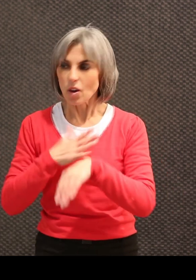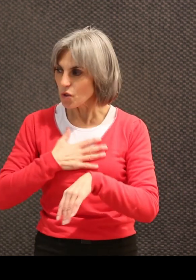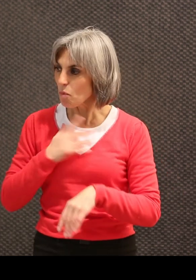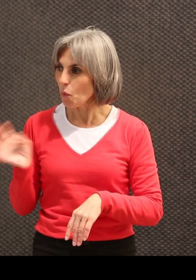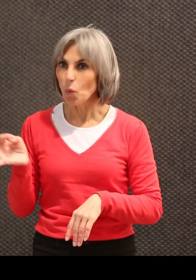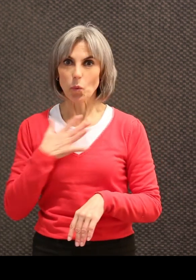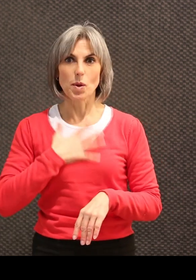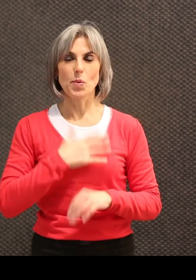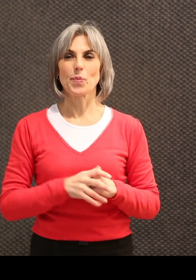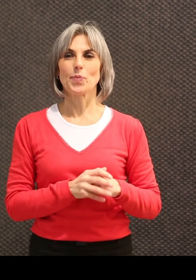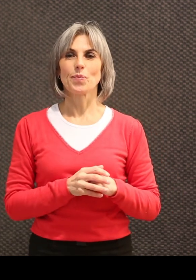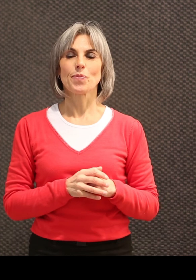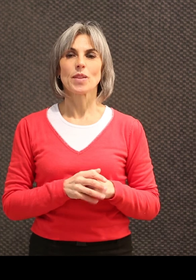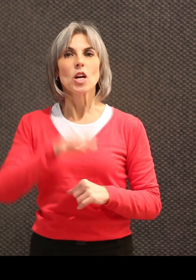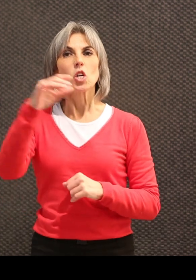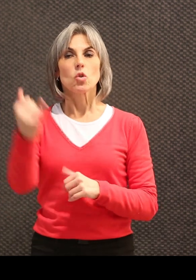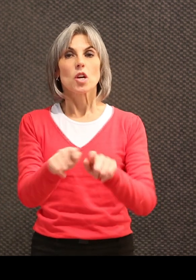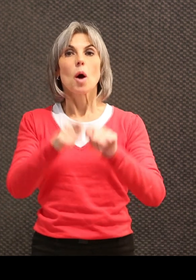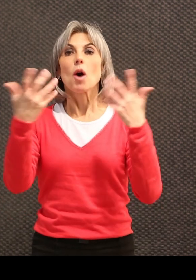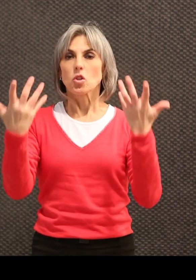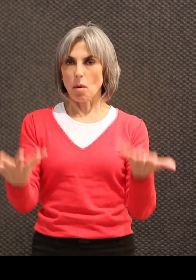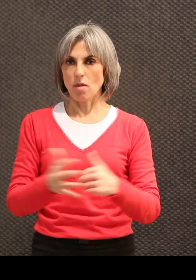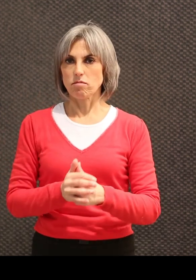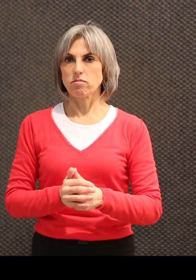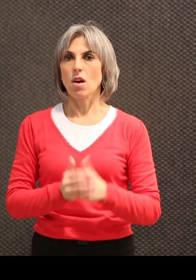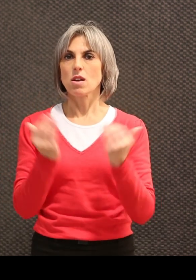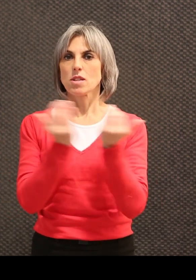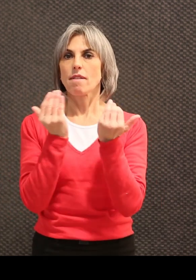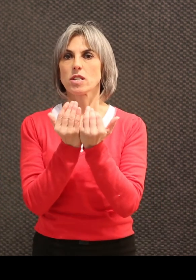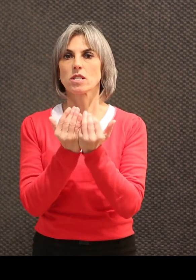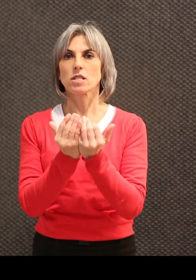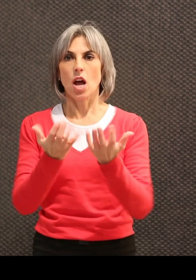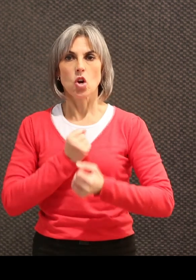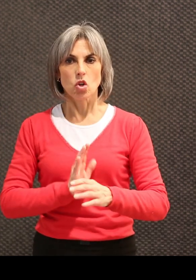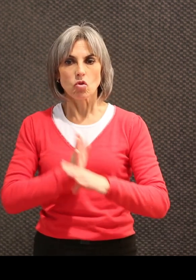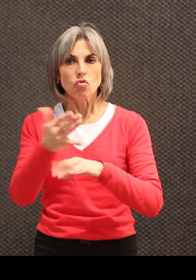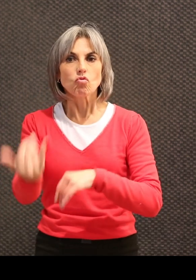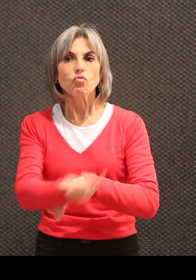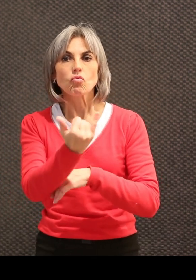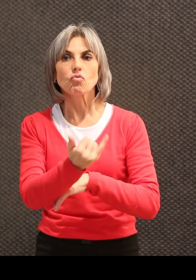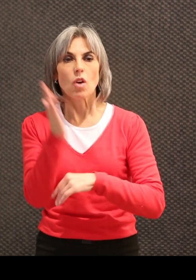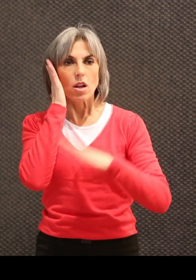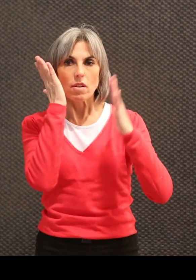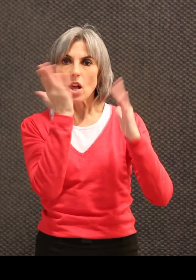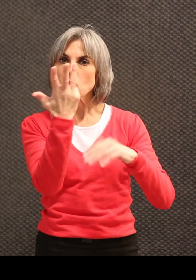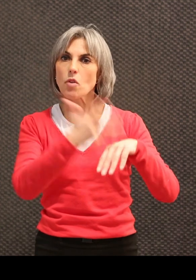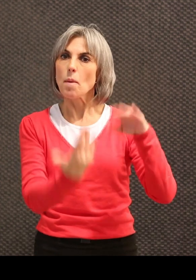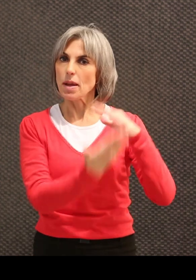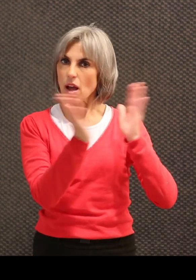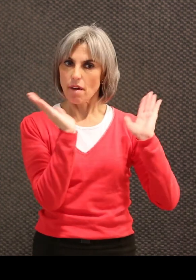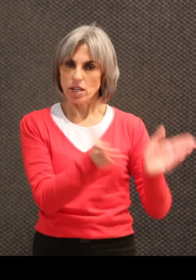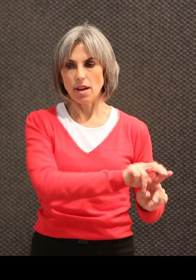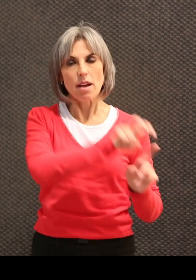hein ? Ouais, ouais, c'est bon. La journée, les résidents passent en service d'accueil deux jours. Donc le service résidentiel, à 9h, ferme ses